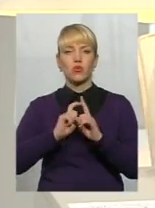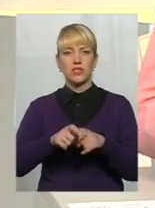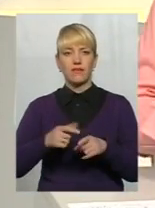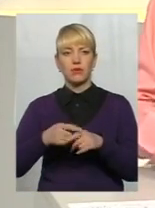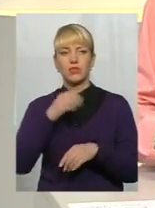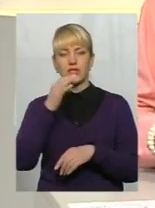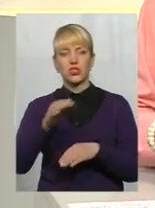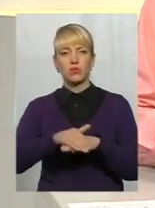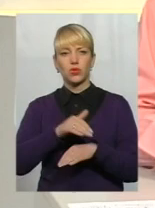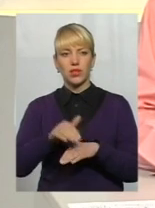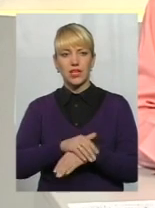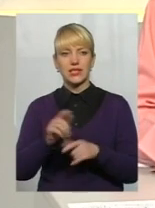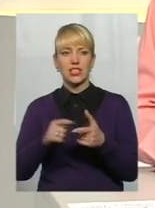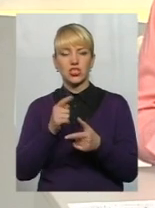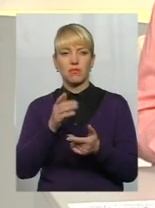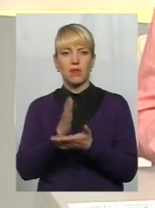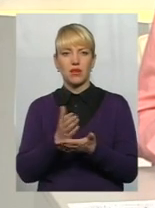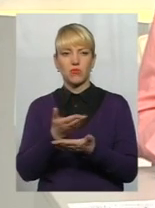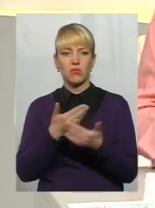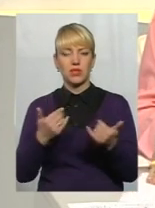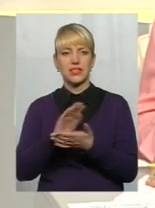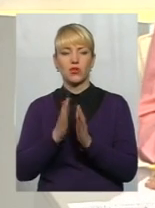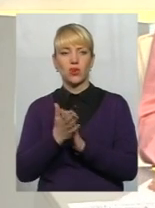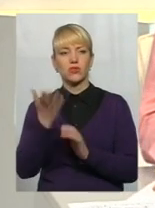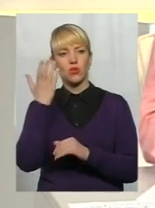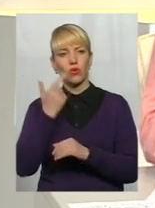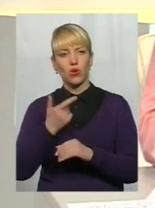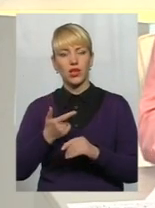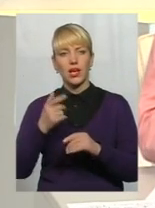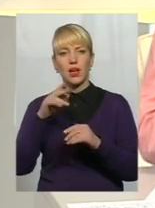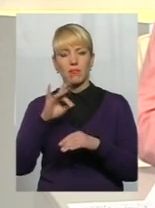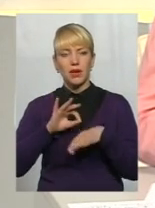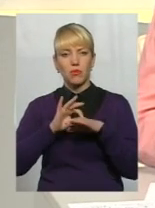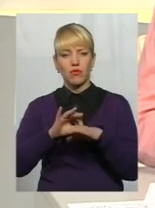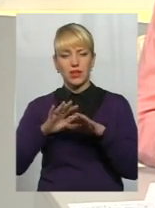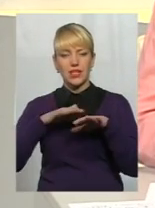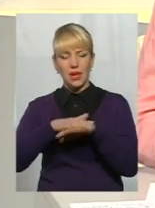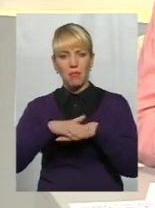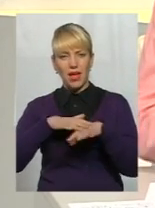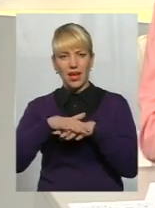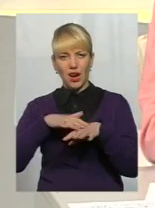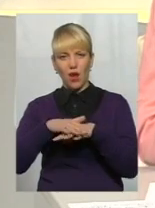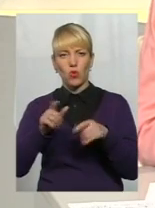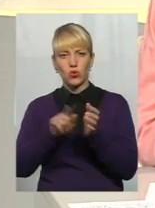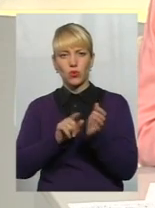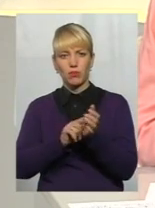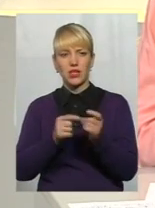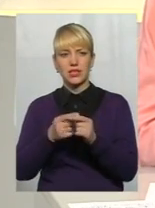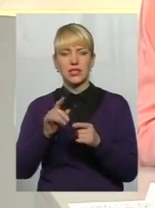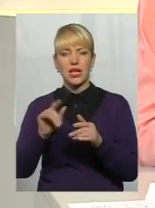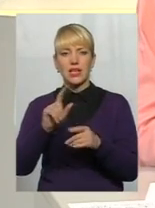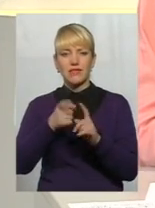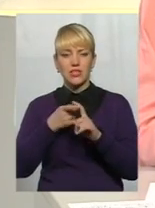Скажіть, будь ласка, чи маємо ми ситуацію, коли при проведенні перерахунку пенсій в зв'язку з підвищення прожиткового